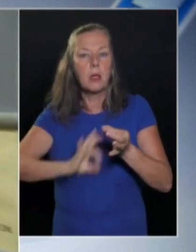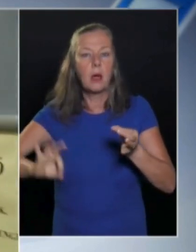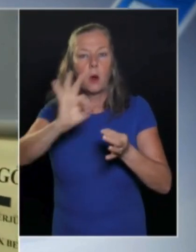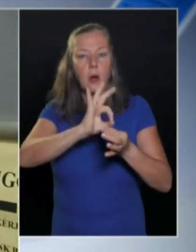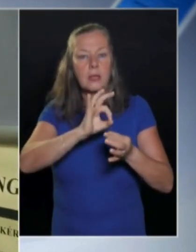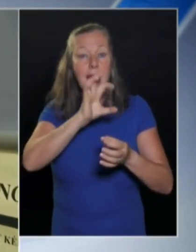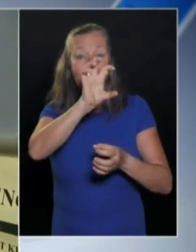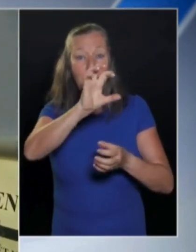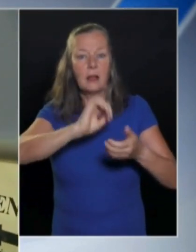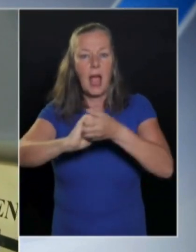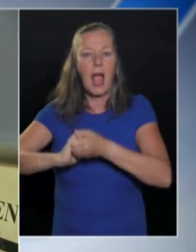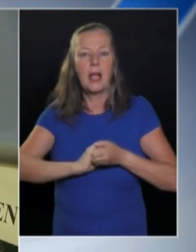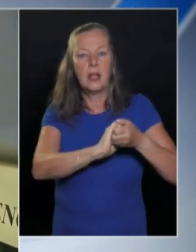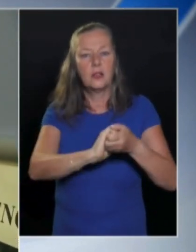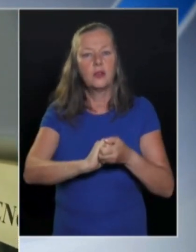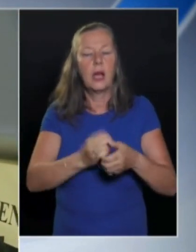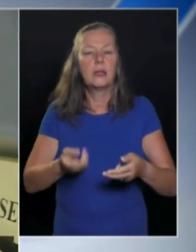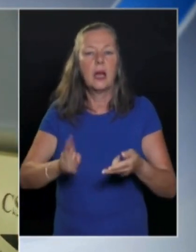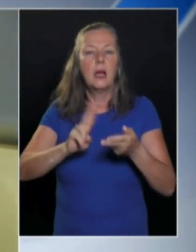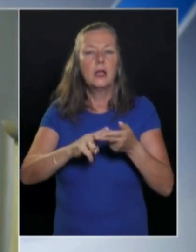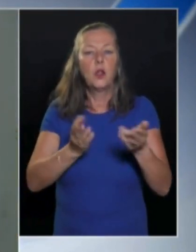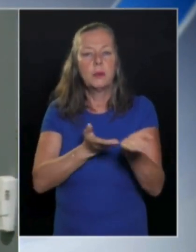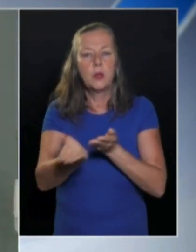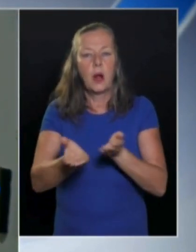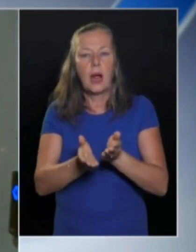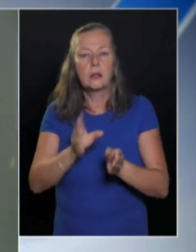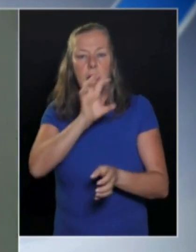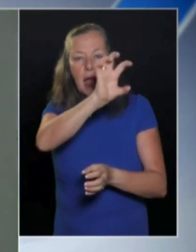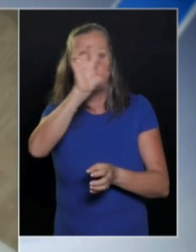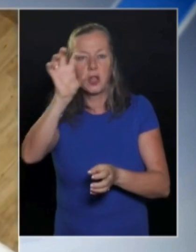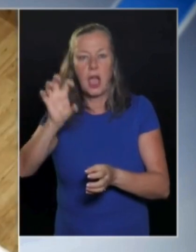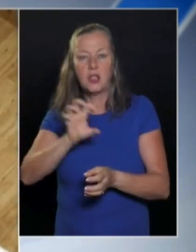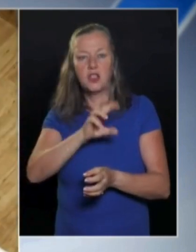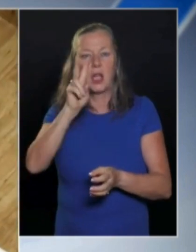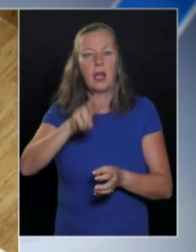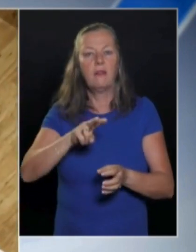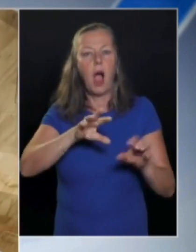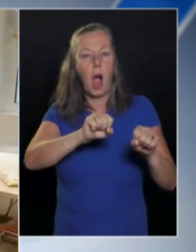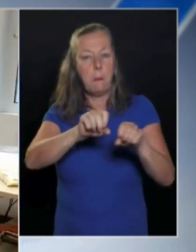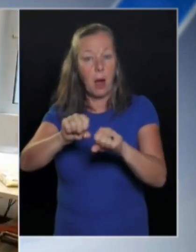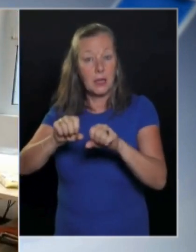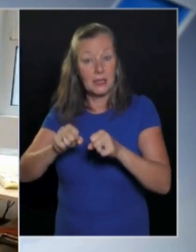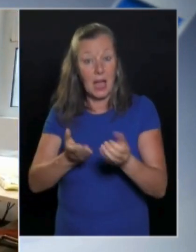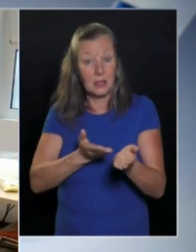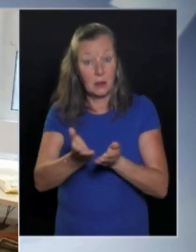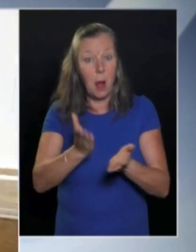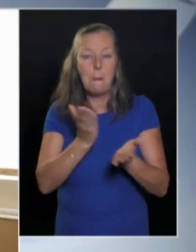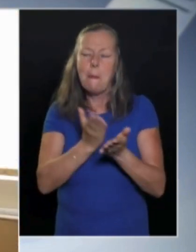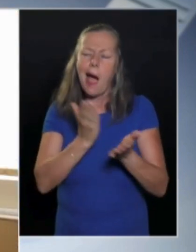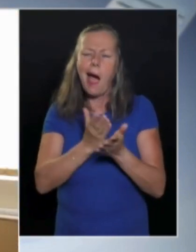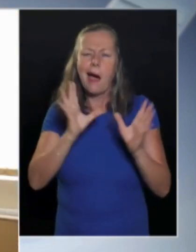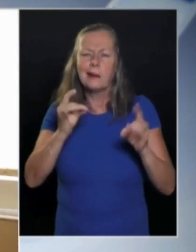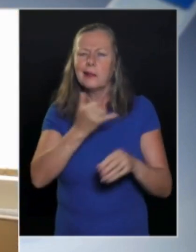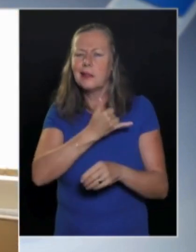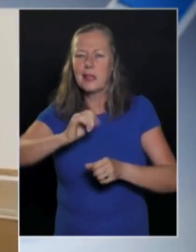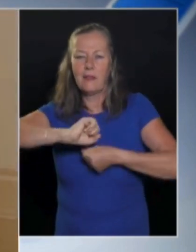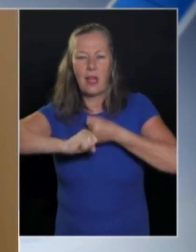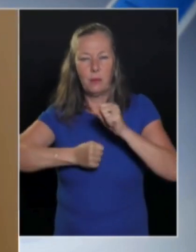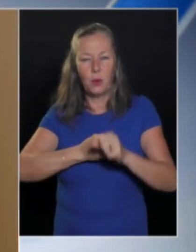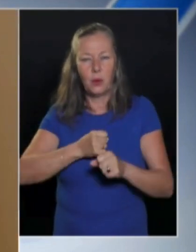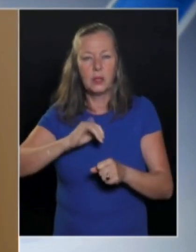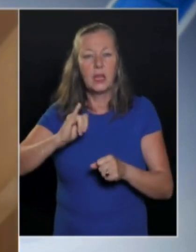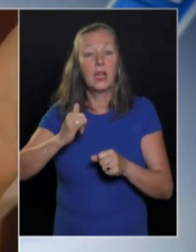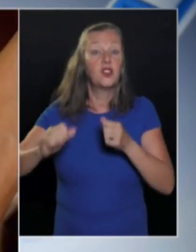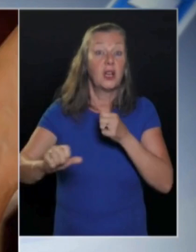A VGKL-több szolgáltatási egységgel rendelkezik. A masszász szolgáltatásuk már tíz éve töretlenül